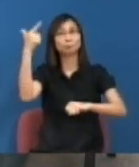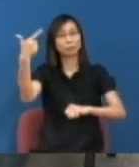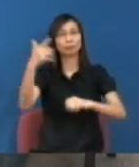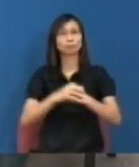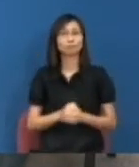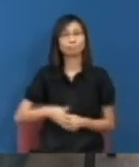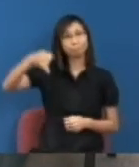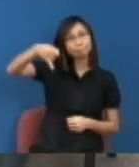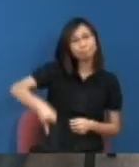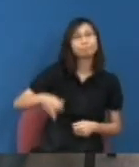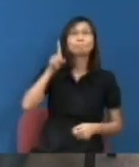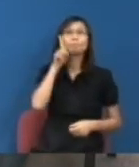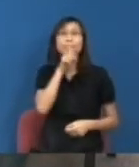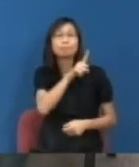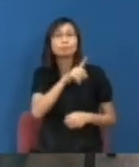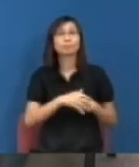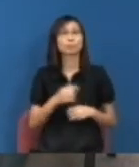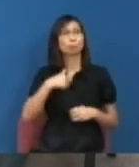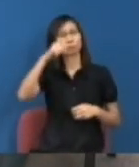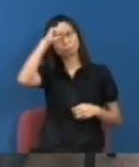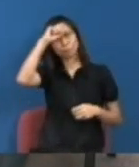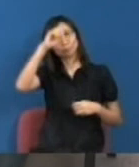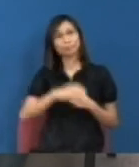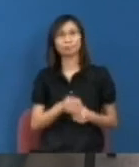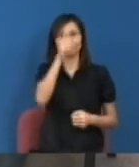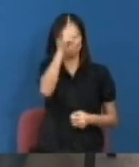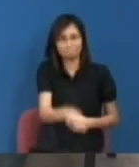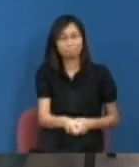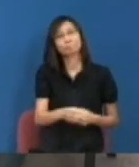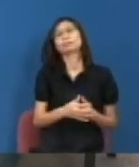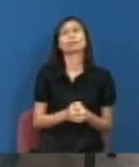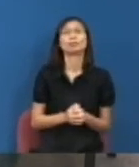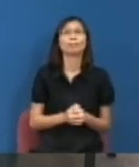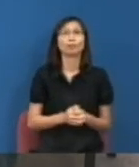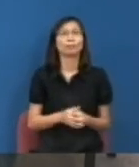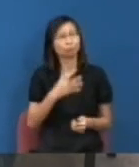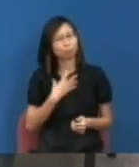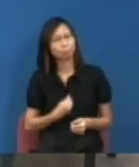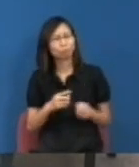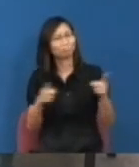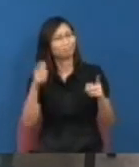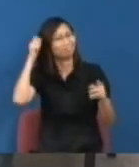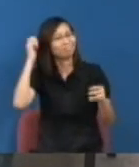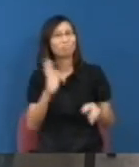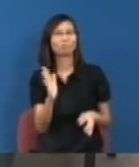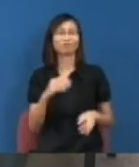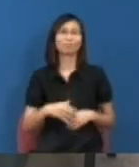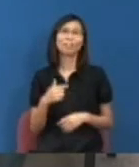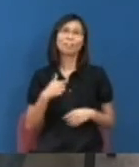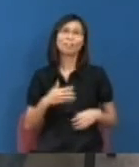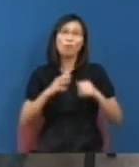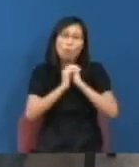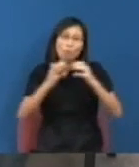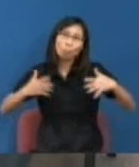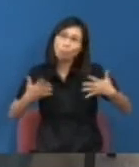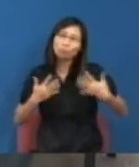個禮拜因為我記得這一集如果沒有記賽應該是抵一百集雖然很遺憾長毛不在但也有我們嘉賓在我們